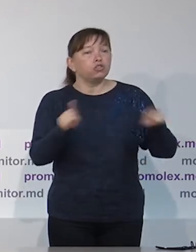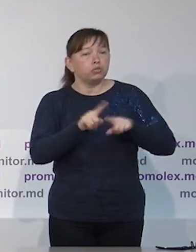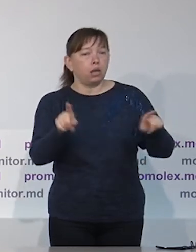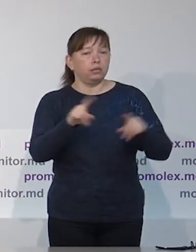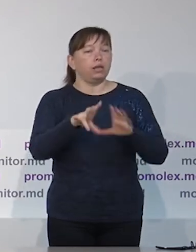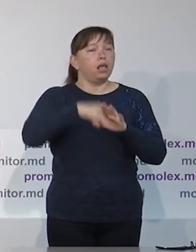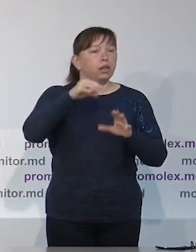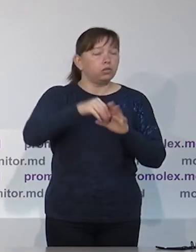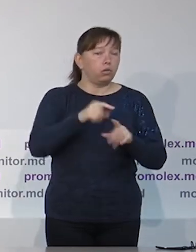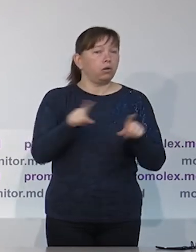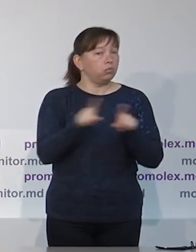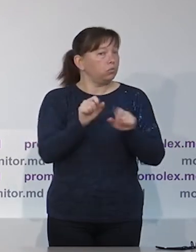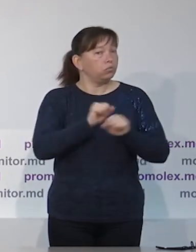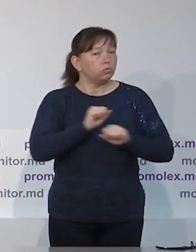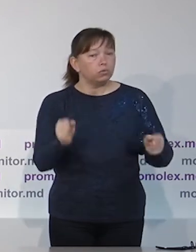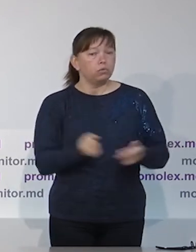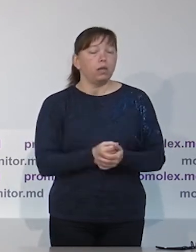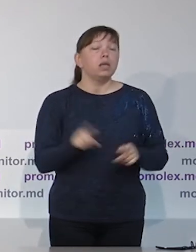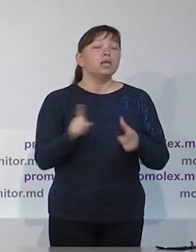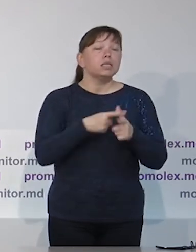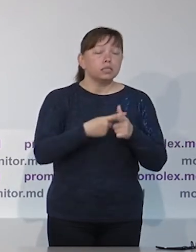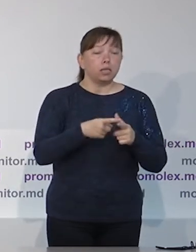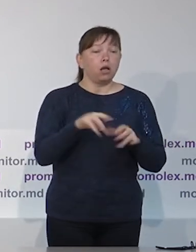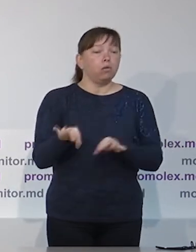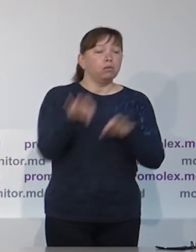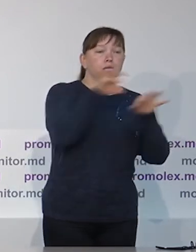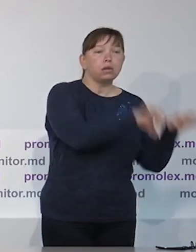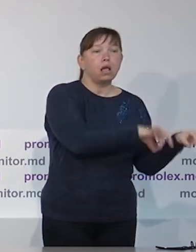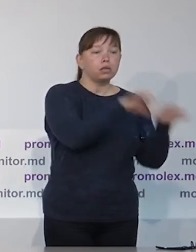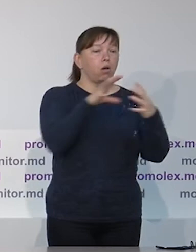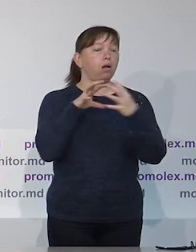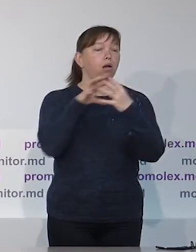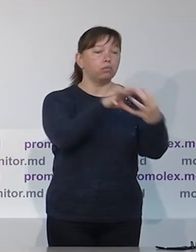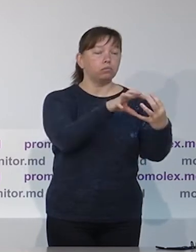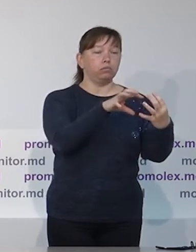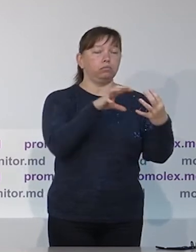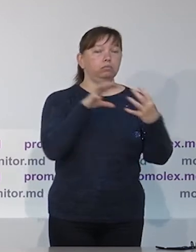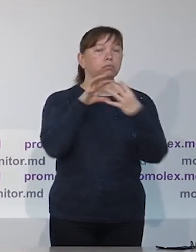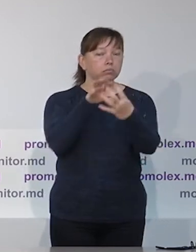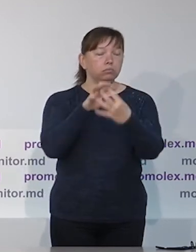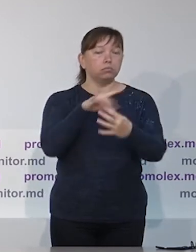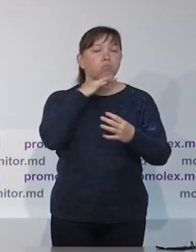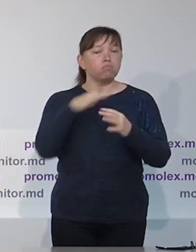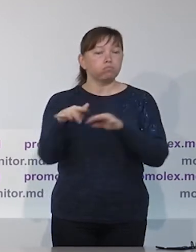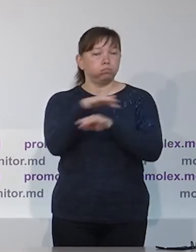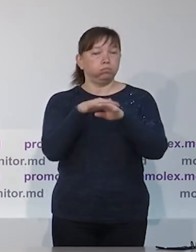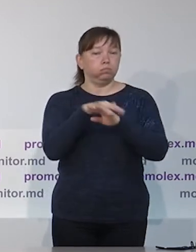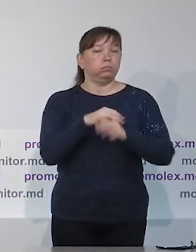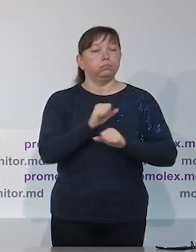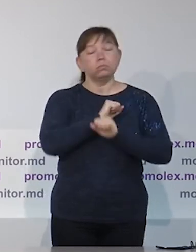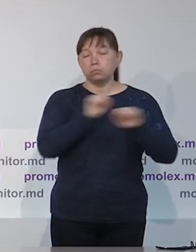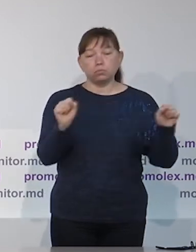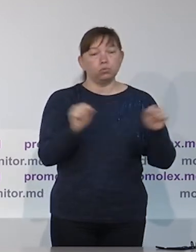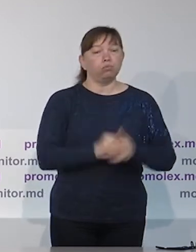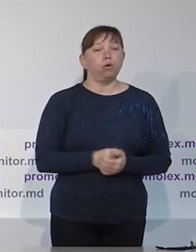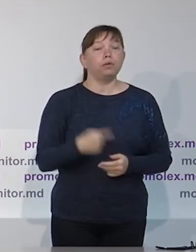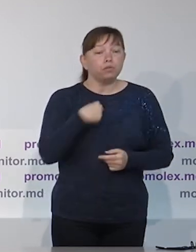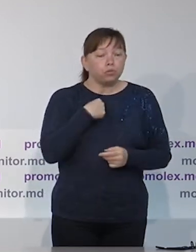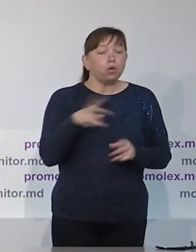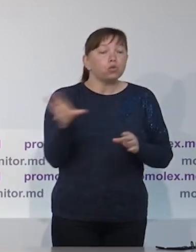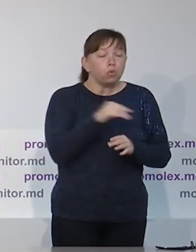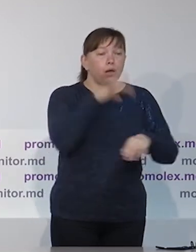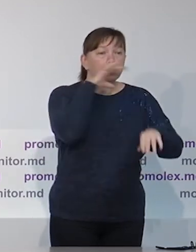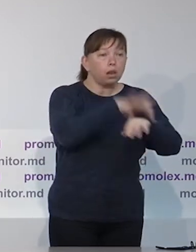регулирование санкций за привлечение религиозных культов при предвыборной агитации, и